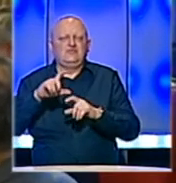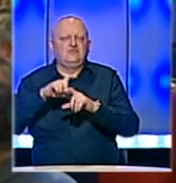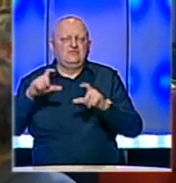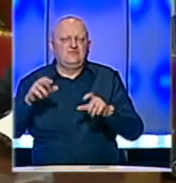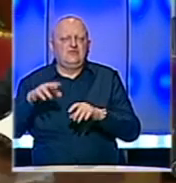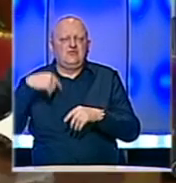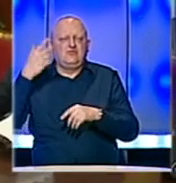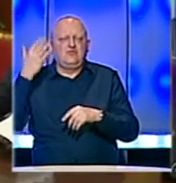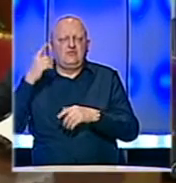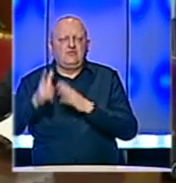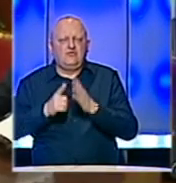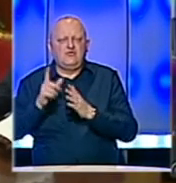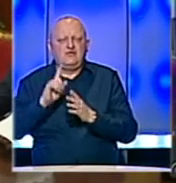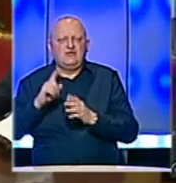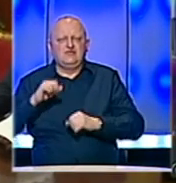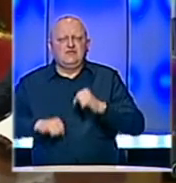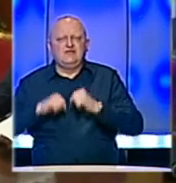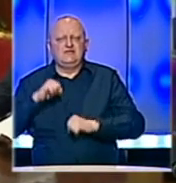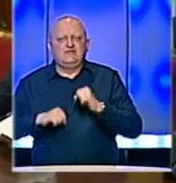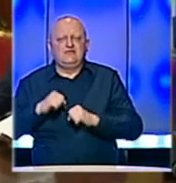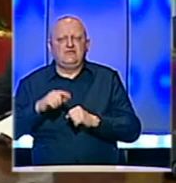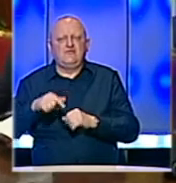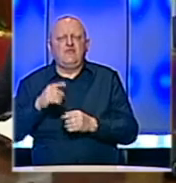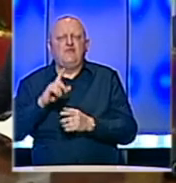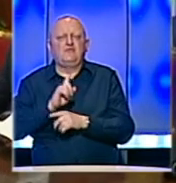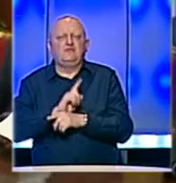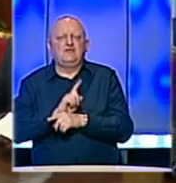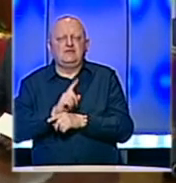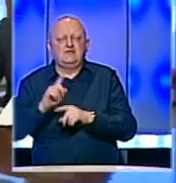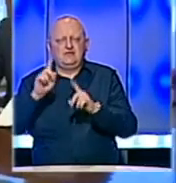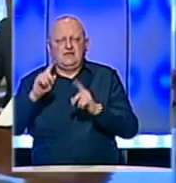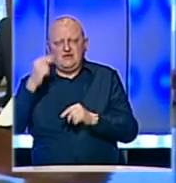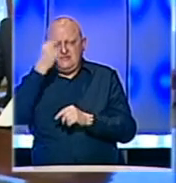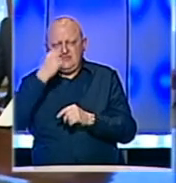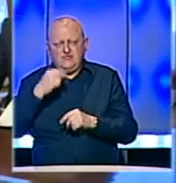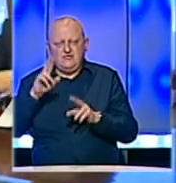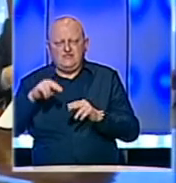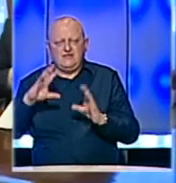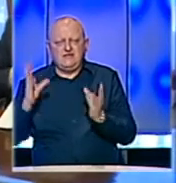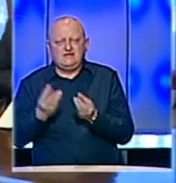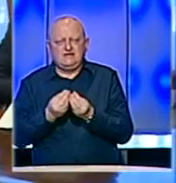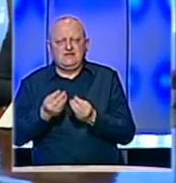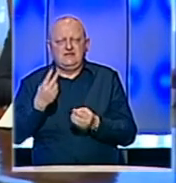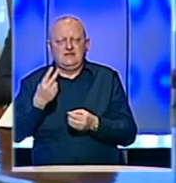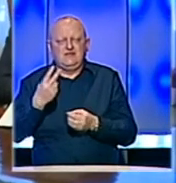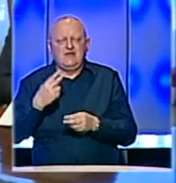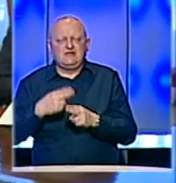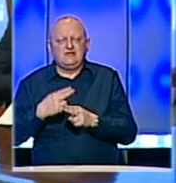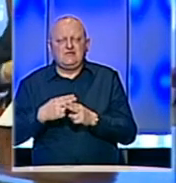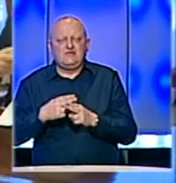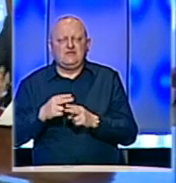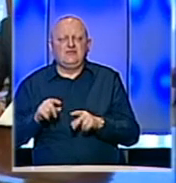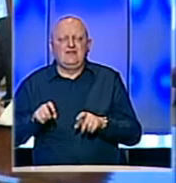prethodnom periodu nisu bili disciplinovani. U ovom trenutku u Republici Srpskoj imamo ukupno 20 oboljelih od